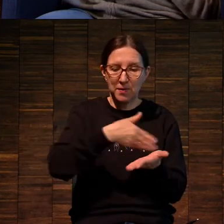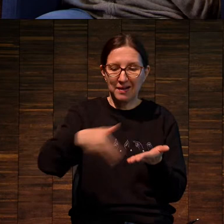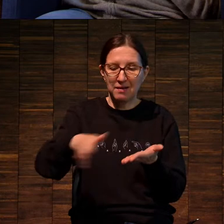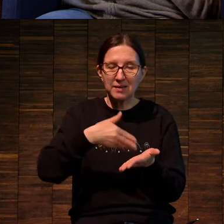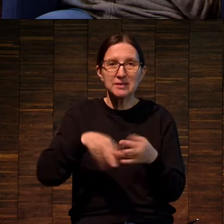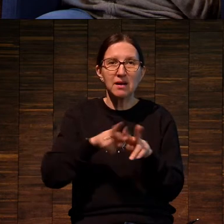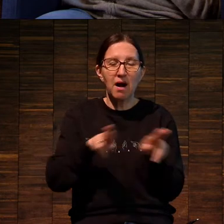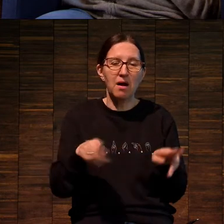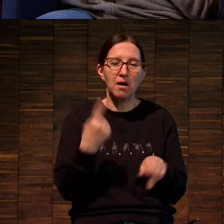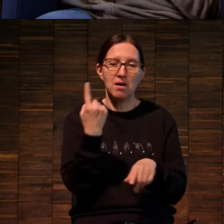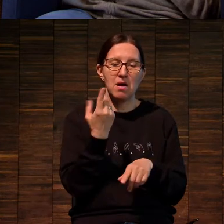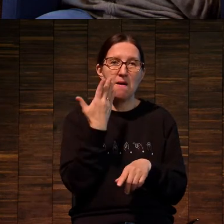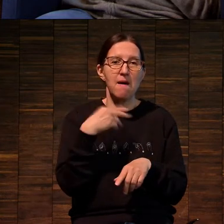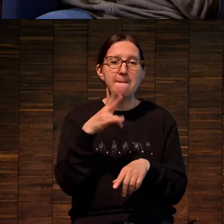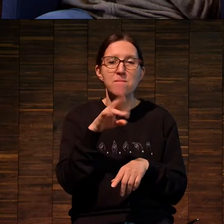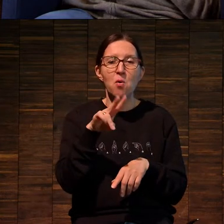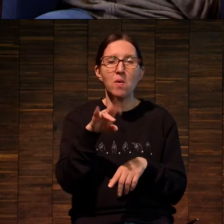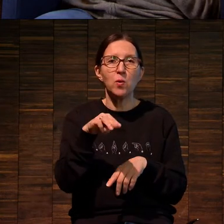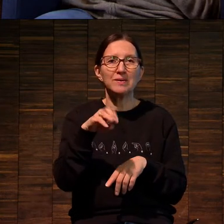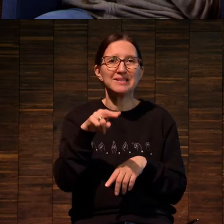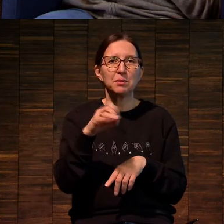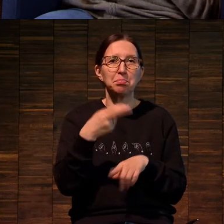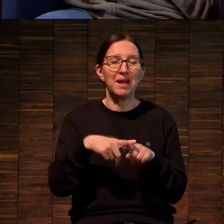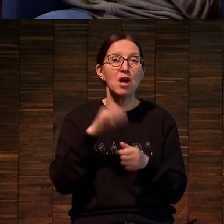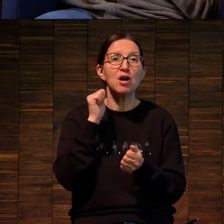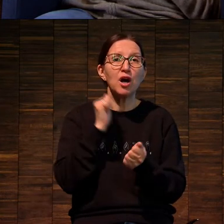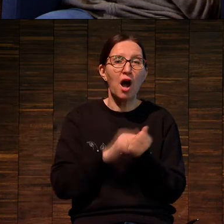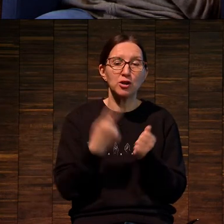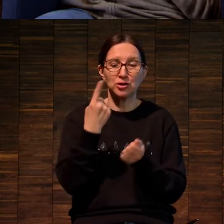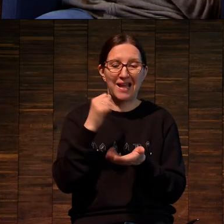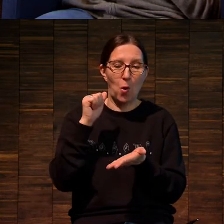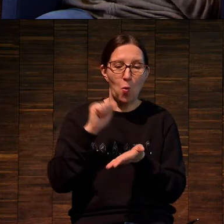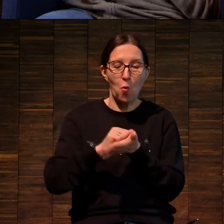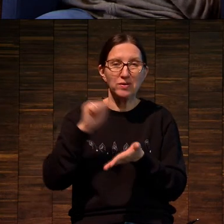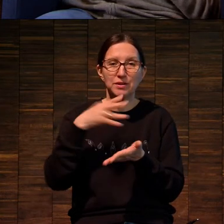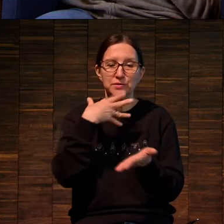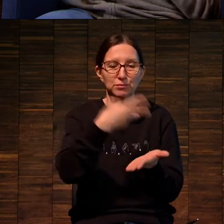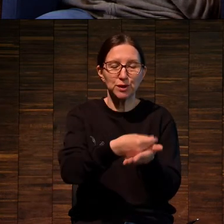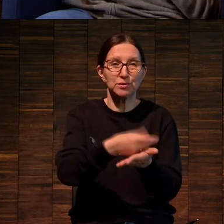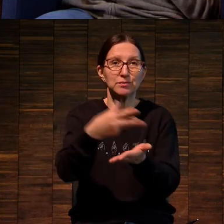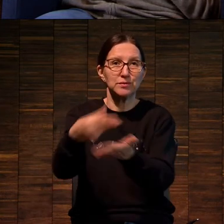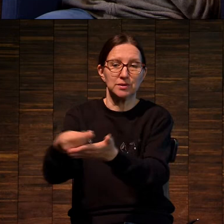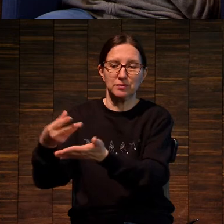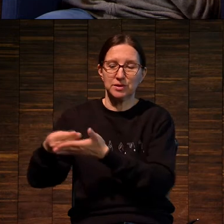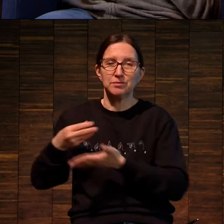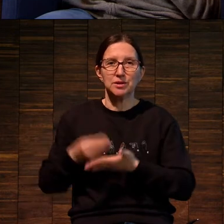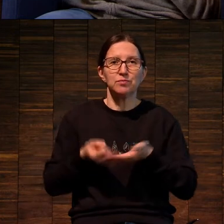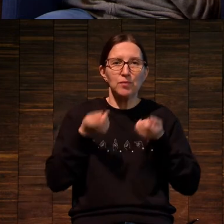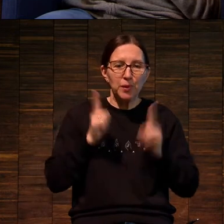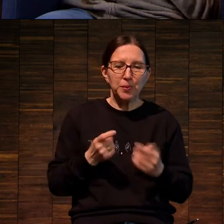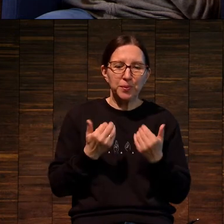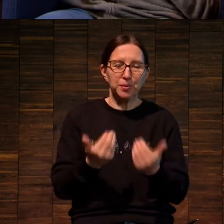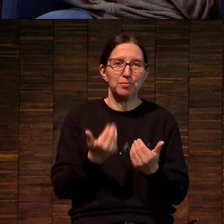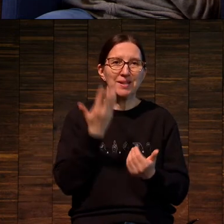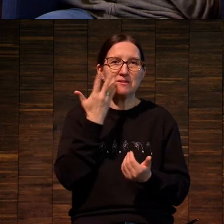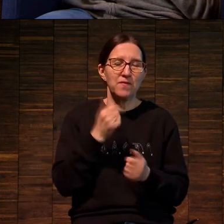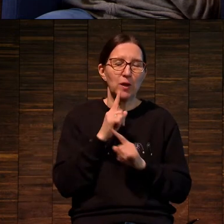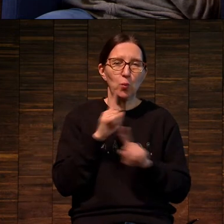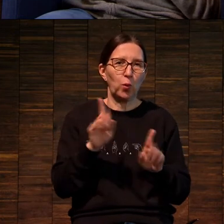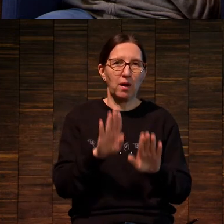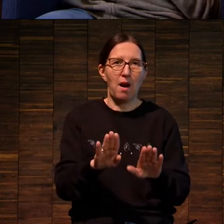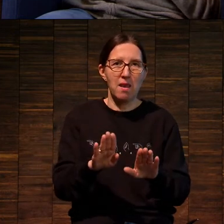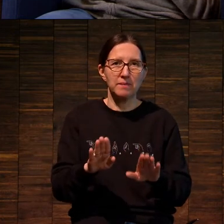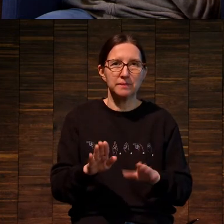То есть каждая форма, каждый оттиск, он покрашен своим оригинальным, то есть уникальным